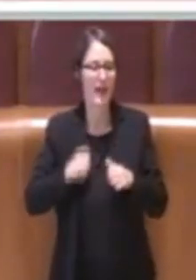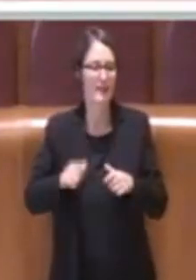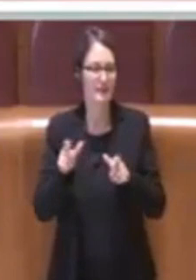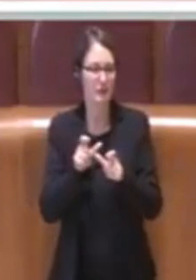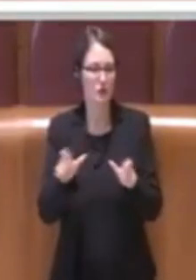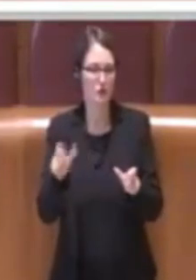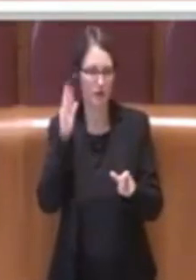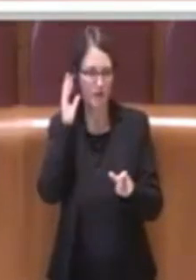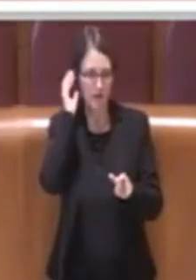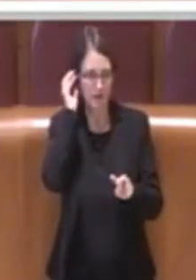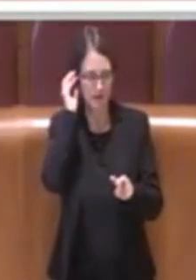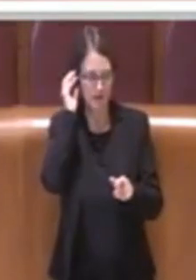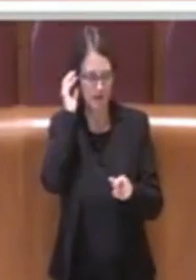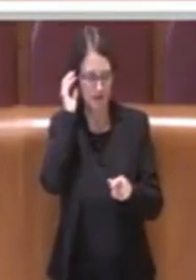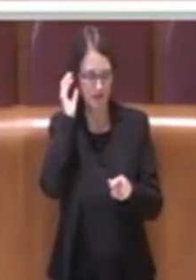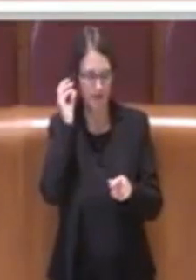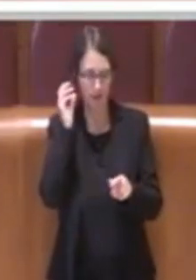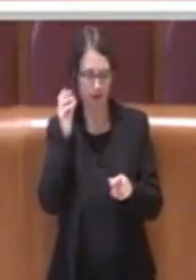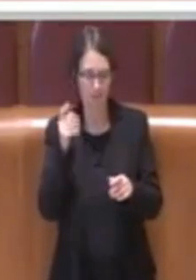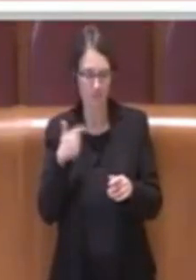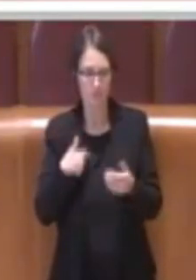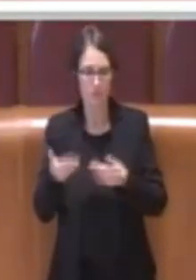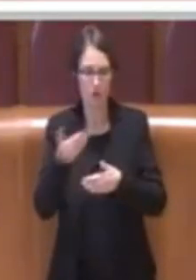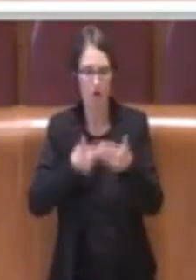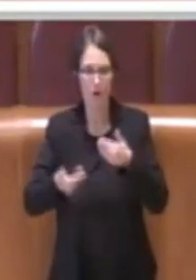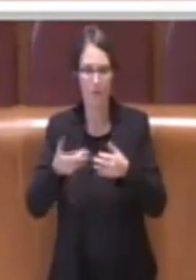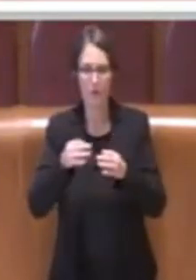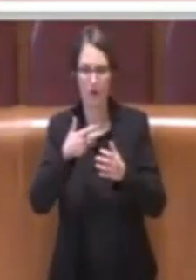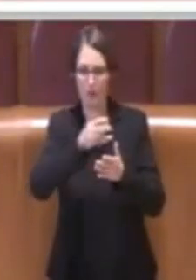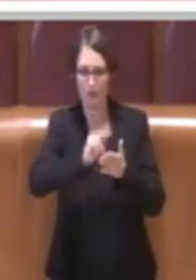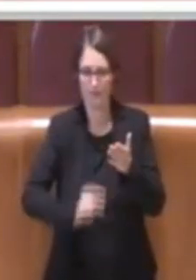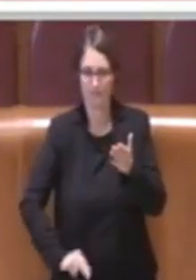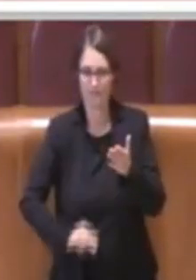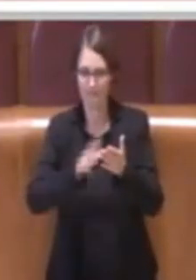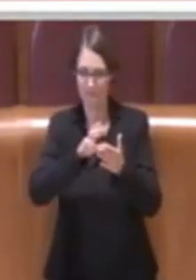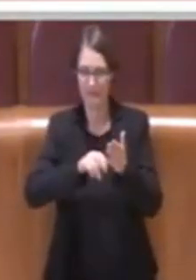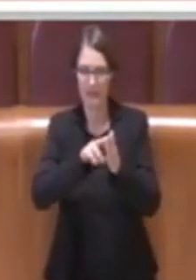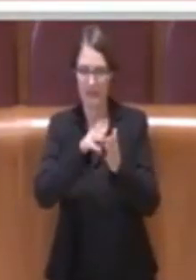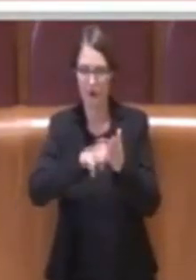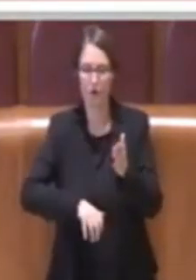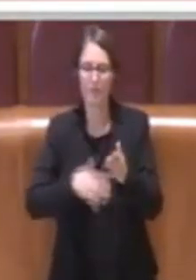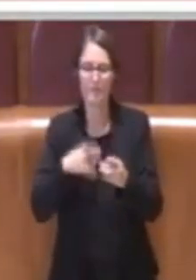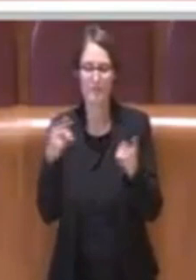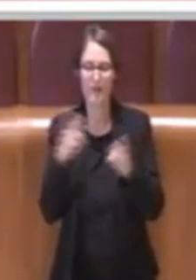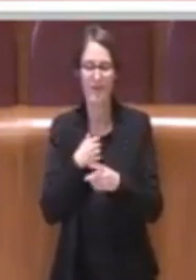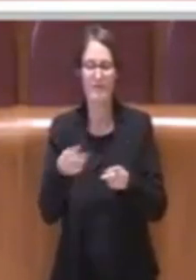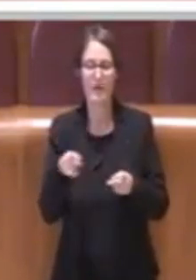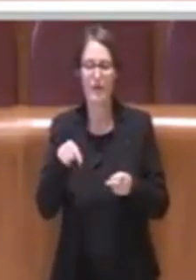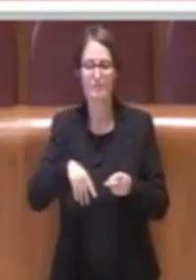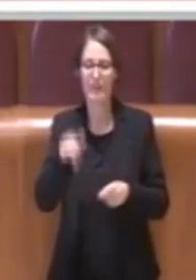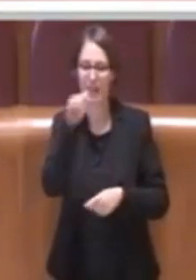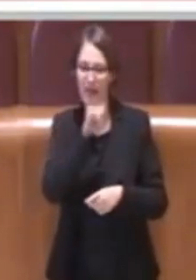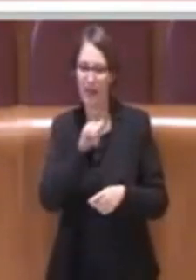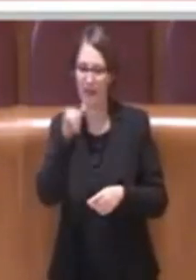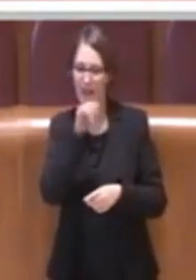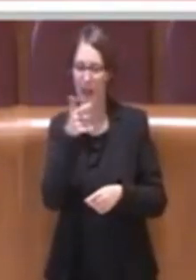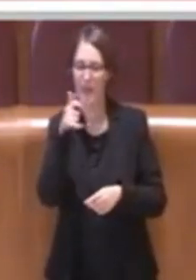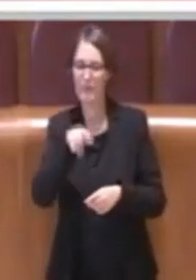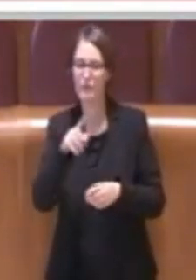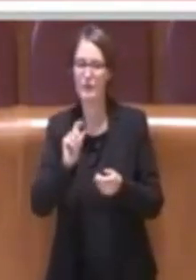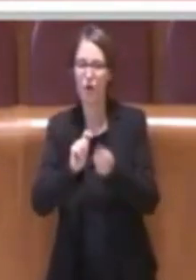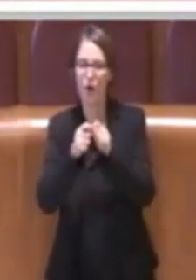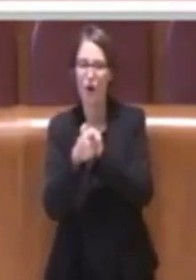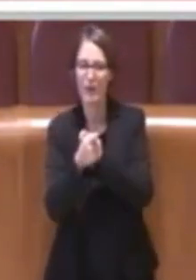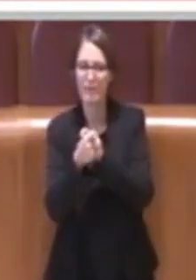di questo regolamento. Però devo dire che questa volta è stato leggermente distratto, perché questi emendamenti che avevano presentato i